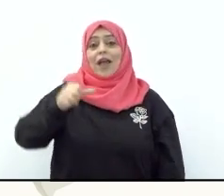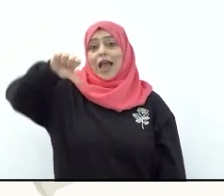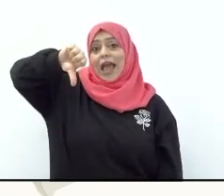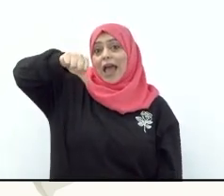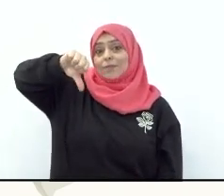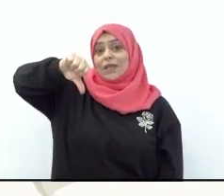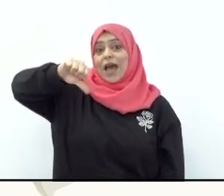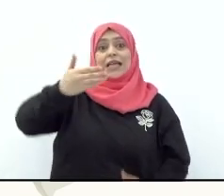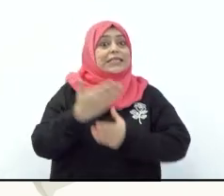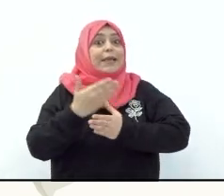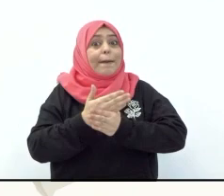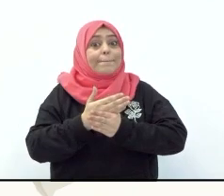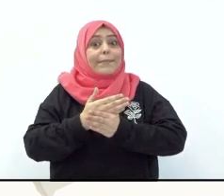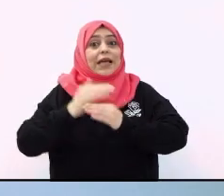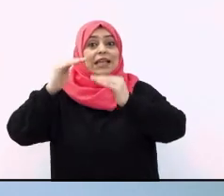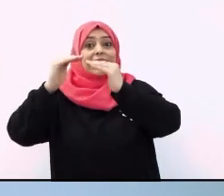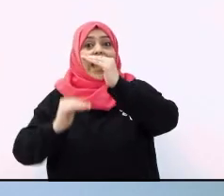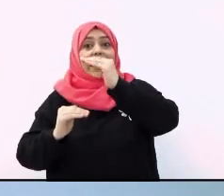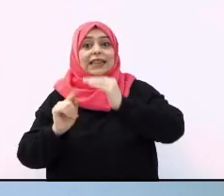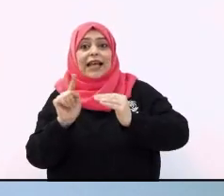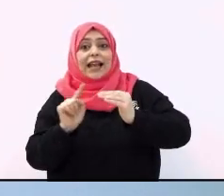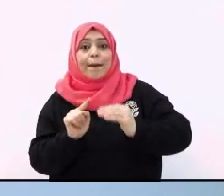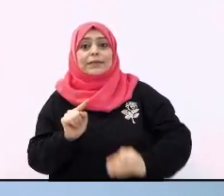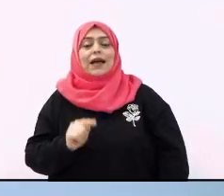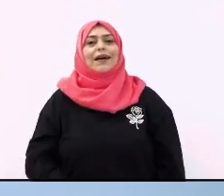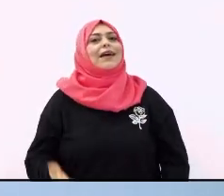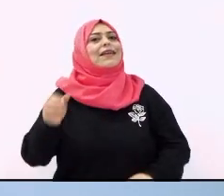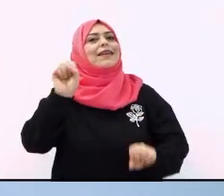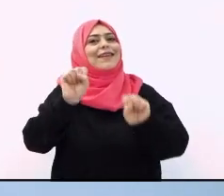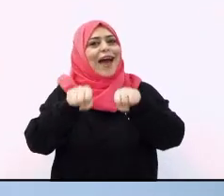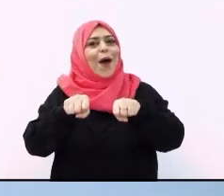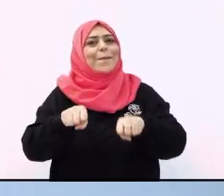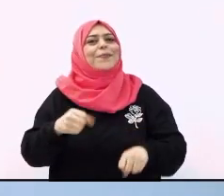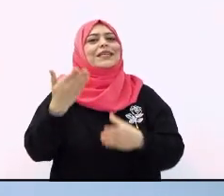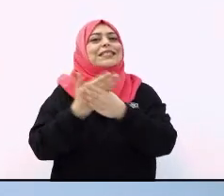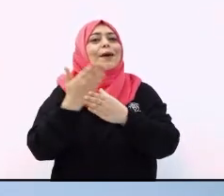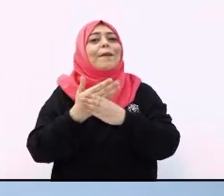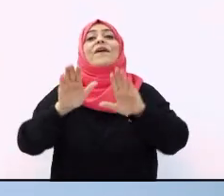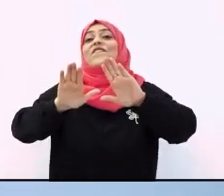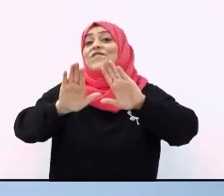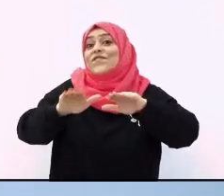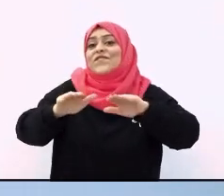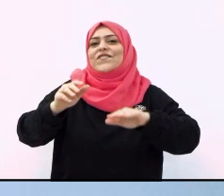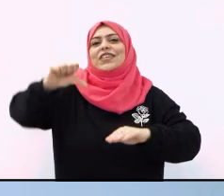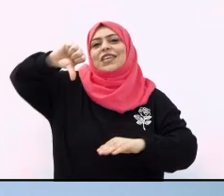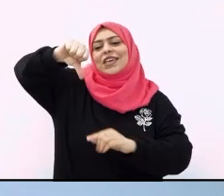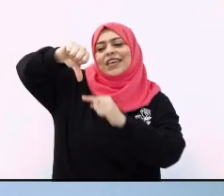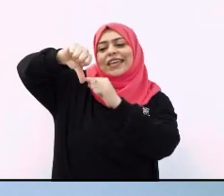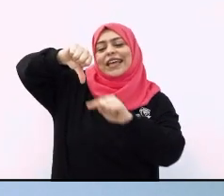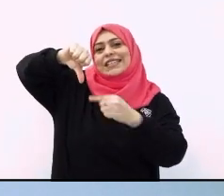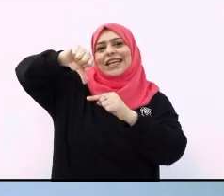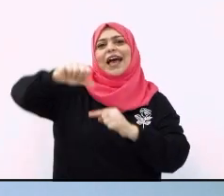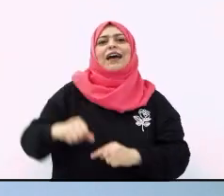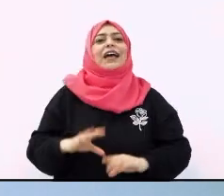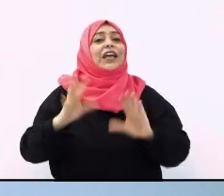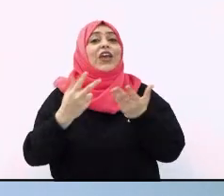إلى الأسفل؟ نعم لأن تحتها الكسرة الهمزة مع الكسرة تنطق